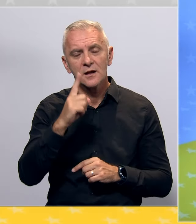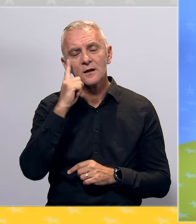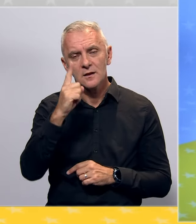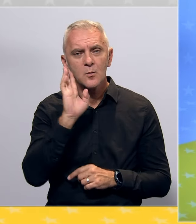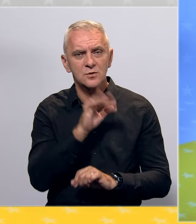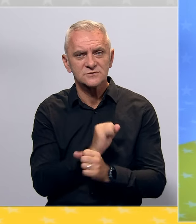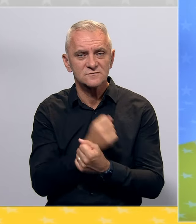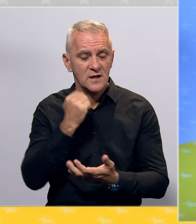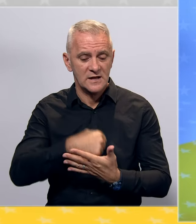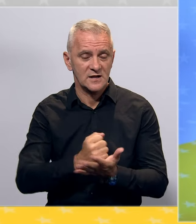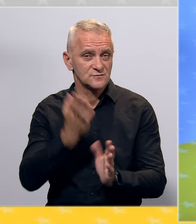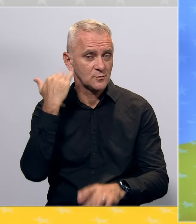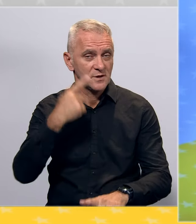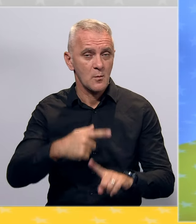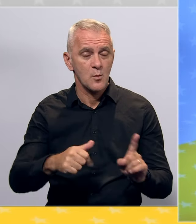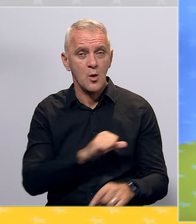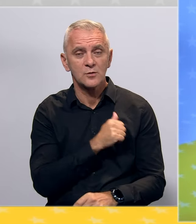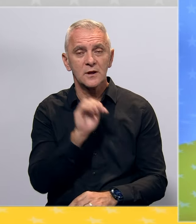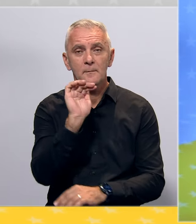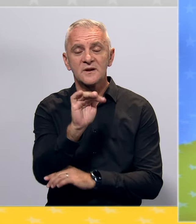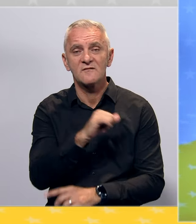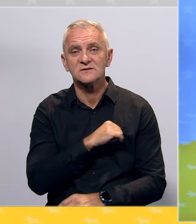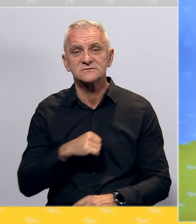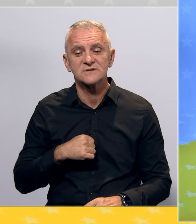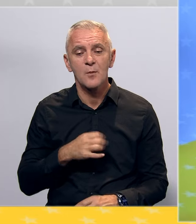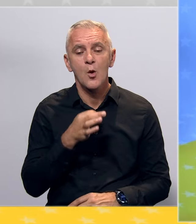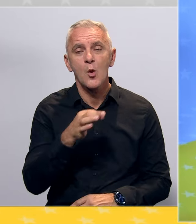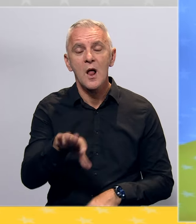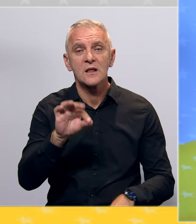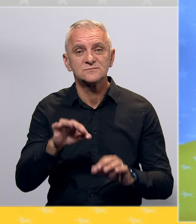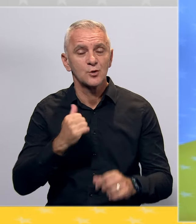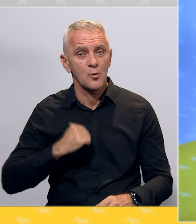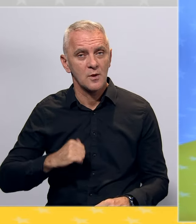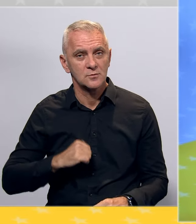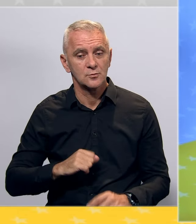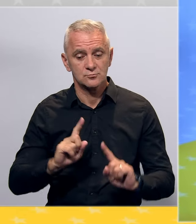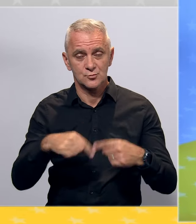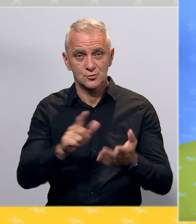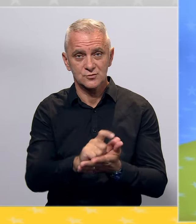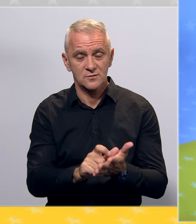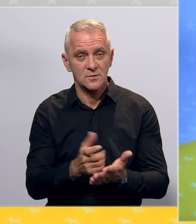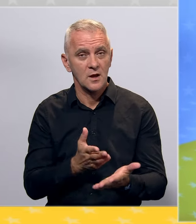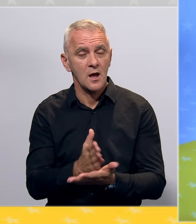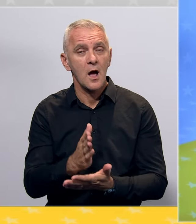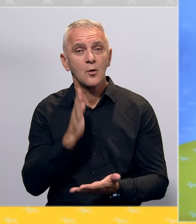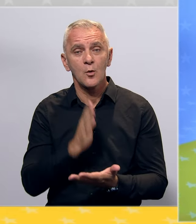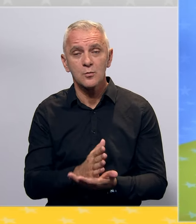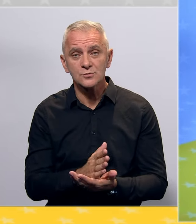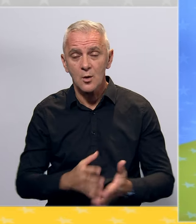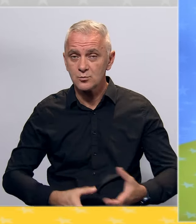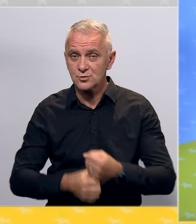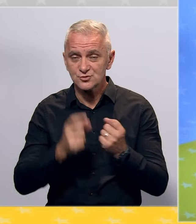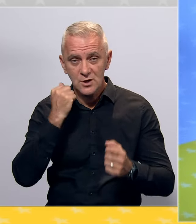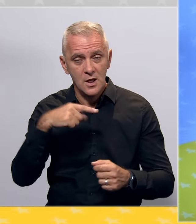Registrovan prije pola godine i prijavljen samo za lokalne izbore u Bijeljini. U narodnom periodu, ukoliko budemo imali podrušku naroda,